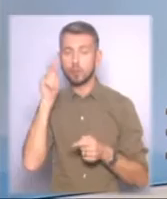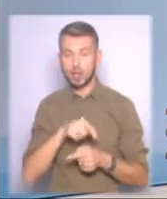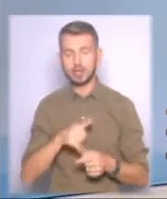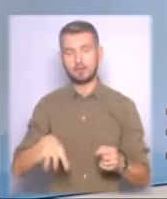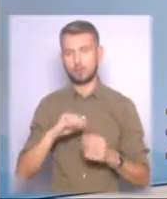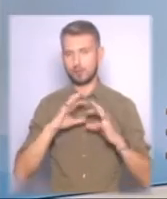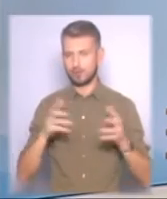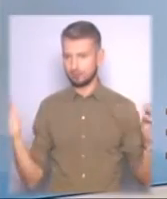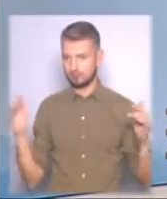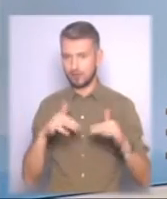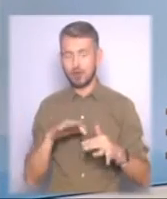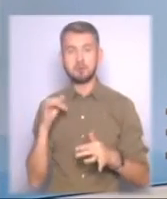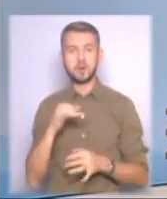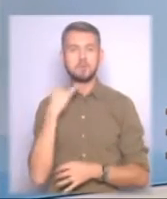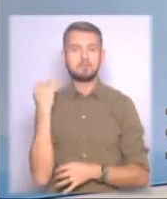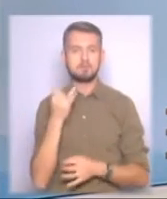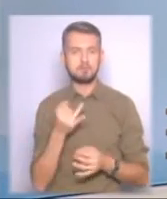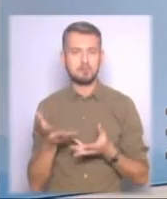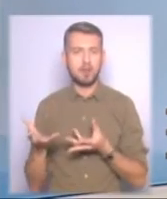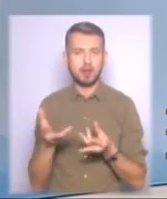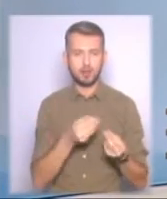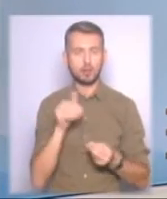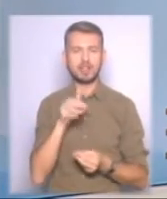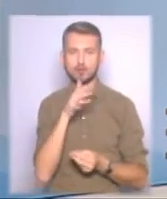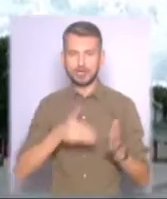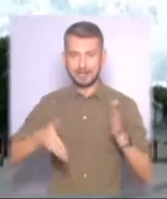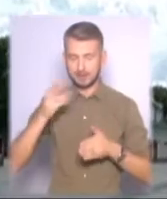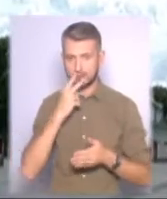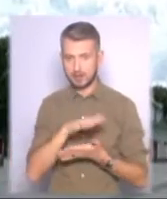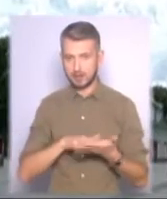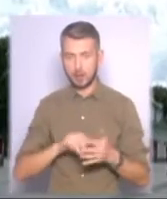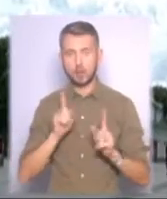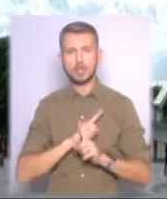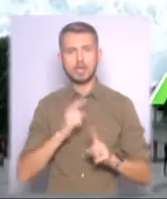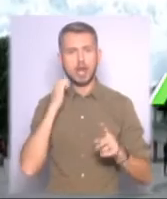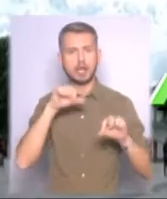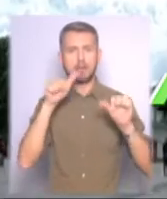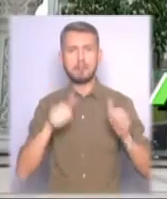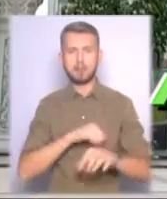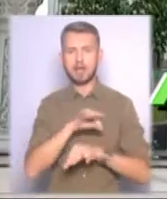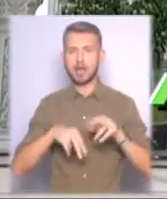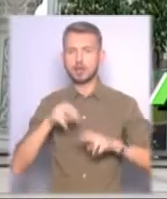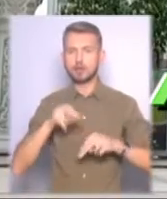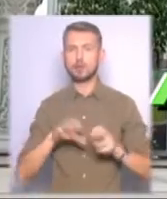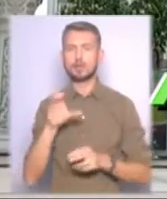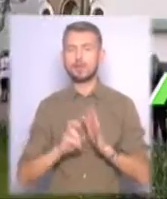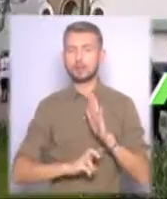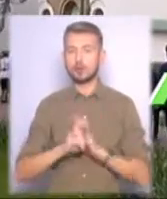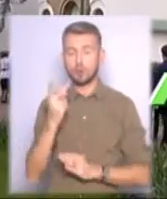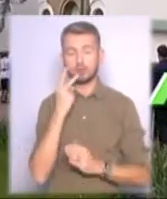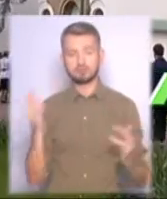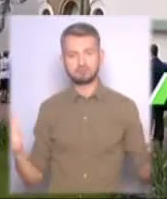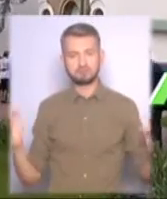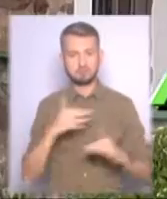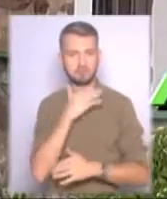світу. Про магію тисячолітніх стін. Дивіться далі. Унікальна пам'ятка архітектури Софійський собор завжди приваблював чимало